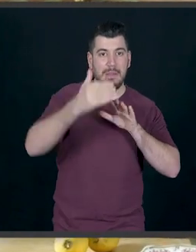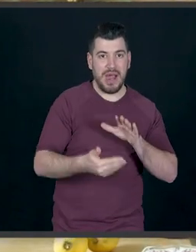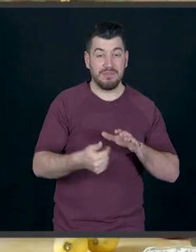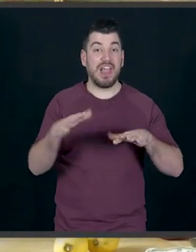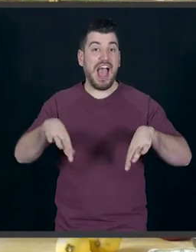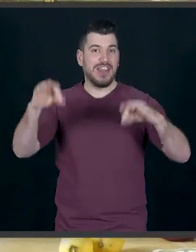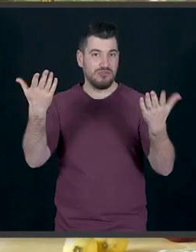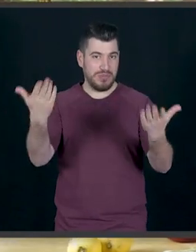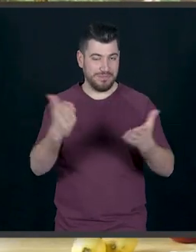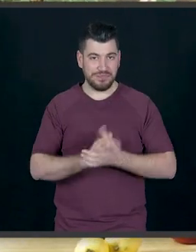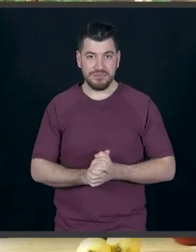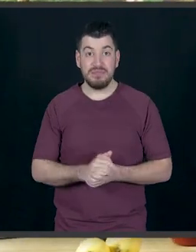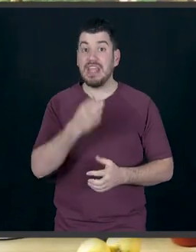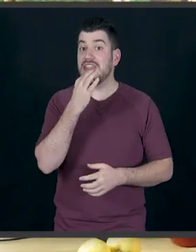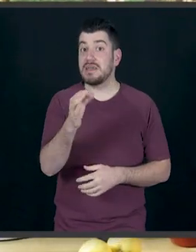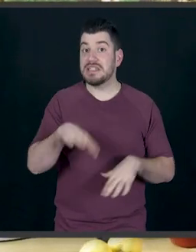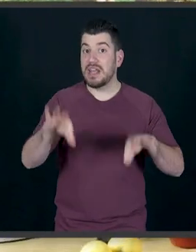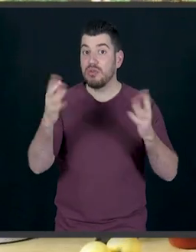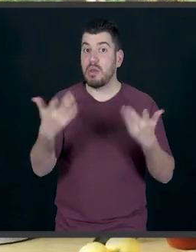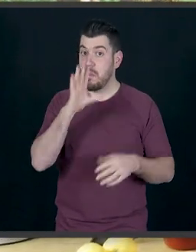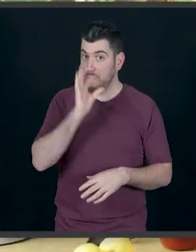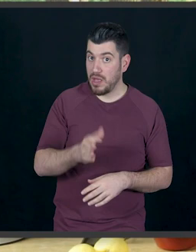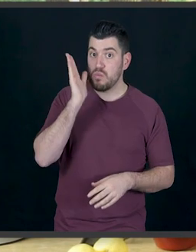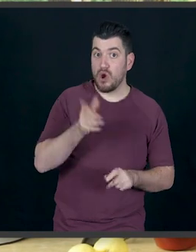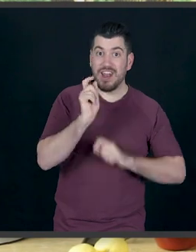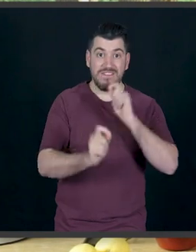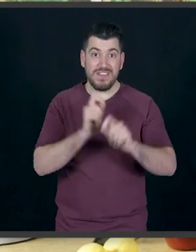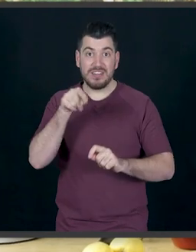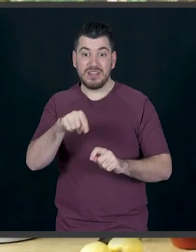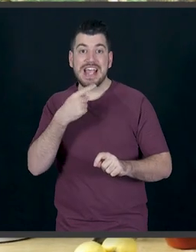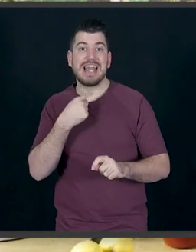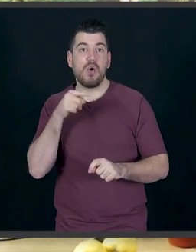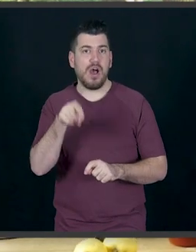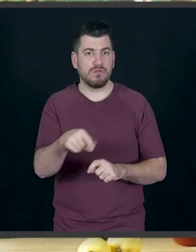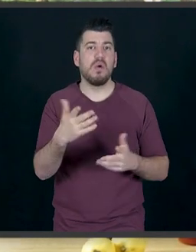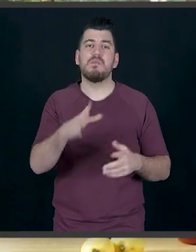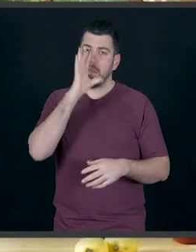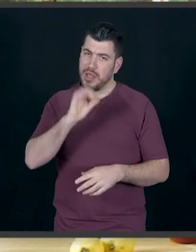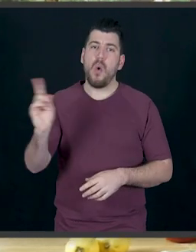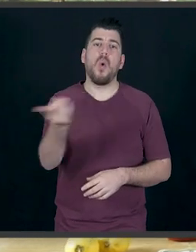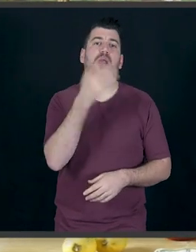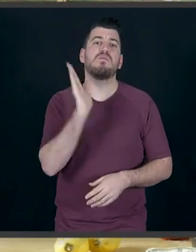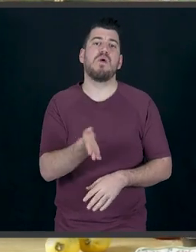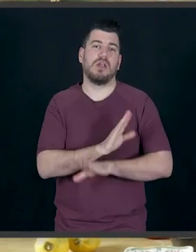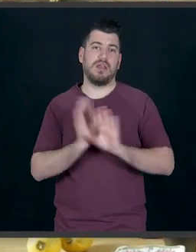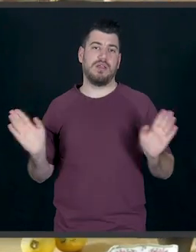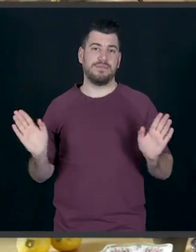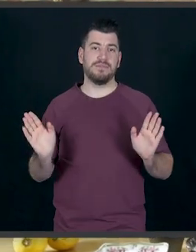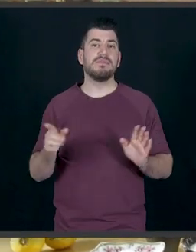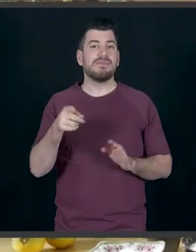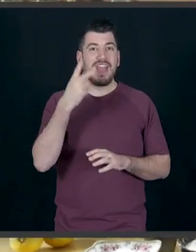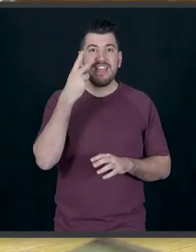Και ξεκινάμε. Και όταν σας είπα στην αρχή ότι πραγματικά μπορείτε να φτιάξετε όλο αυτό το γλυκό, πραγματικά το εννοώ, βλέπετε πόσο